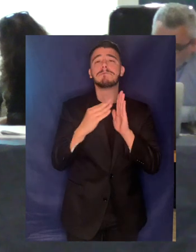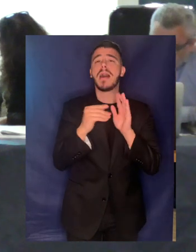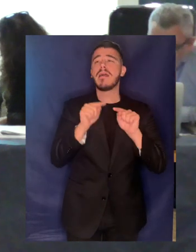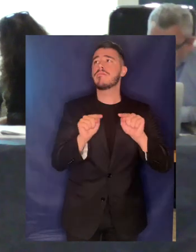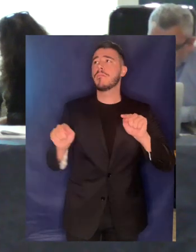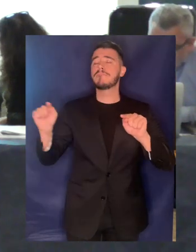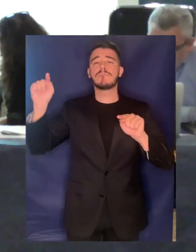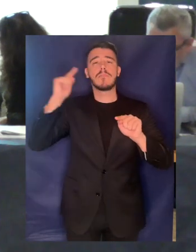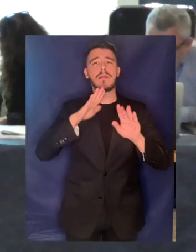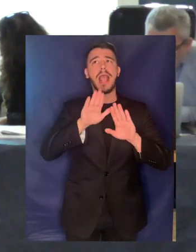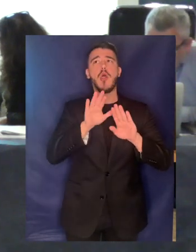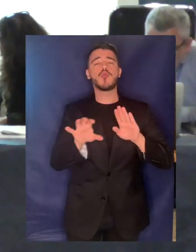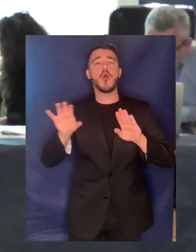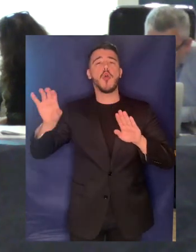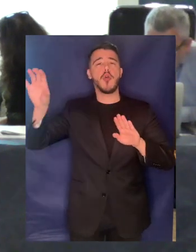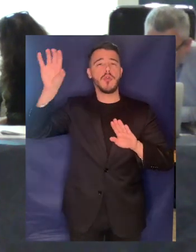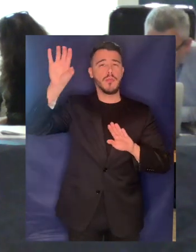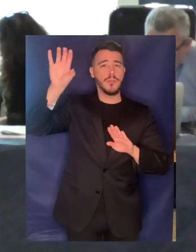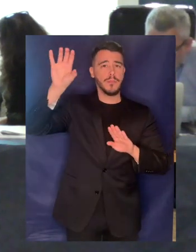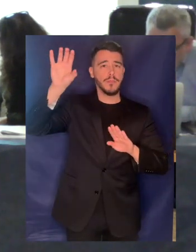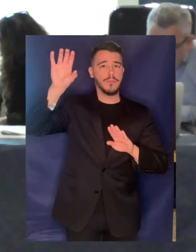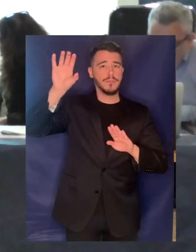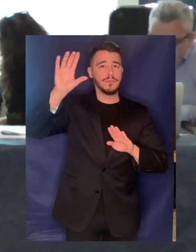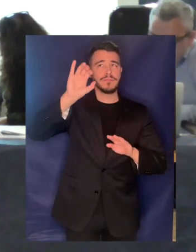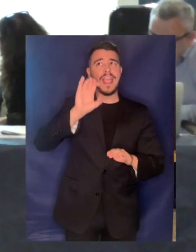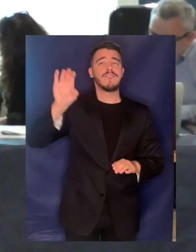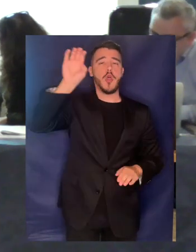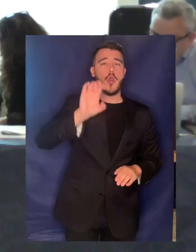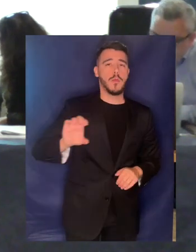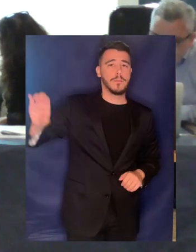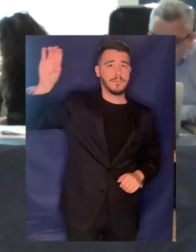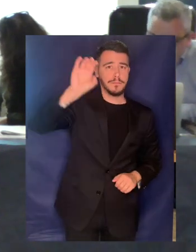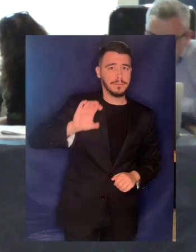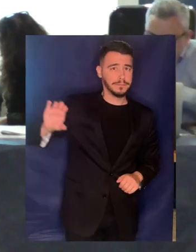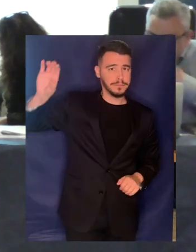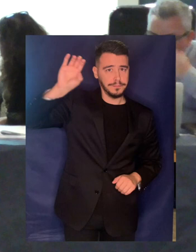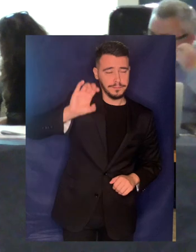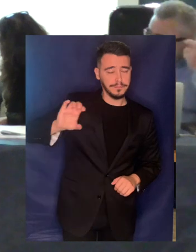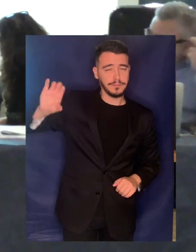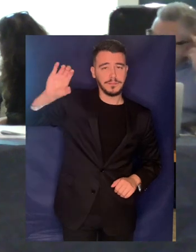και από άλλες χώρες της Υπήρου μας